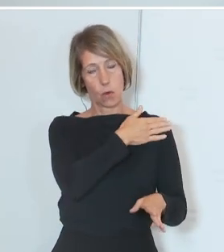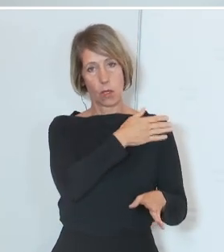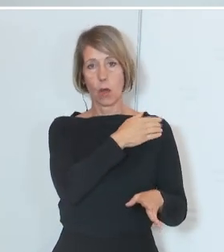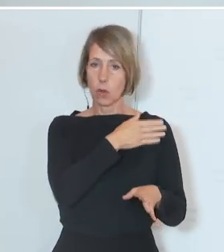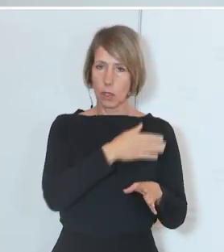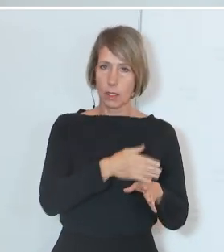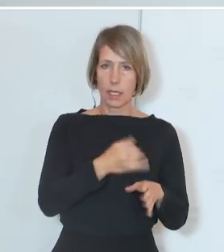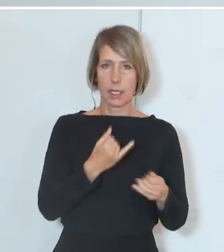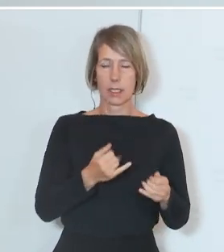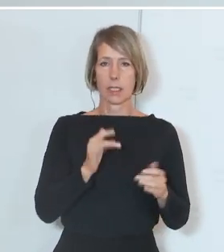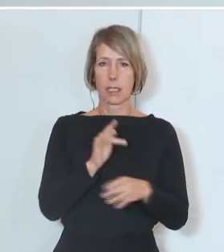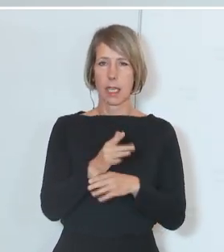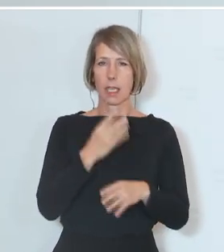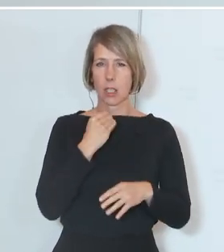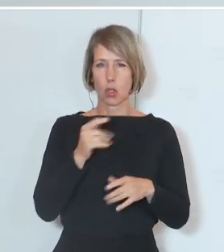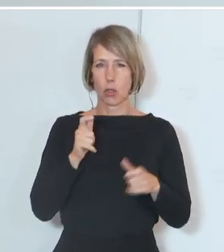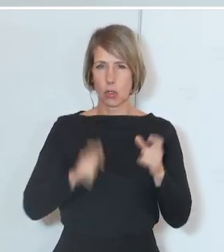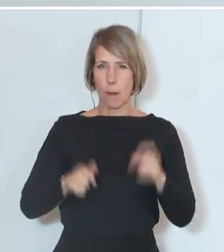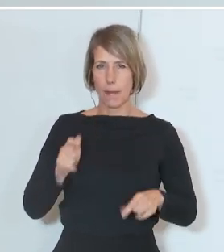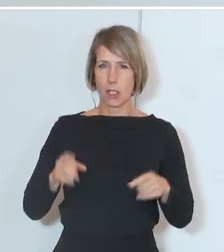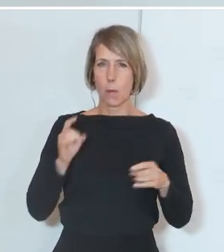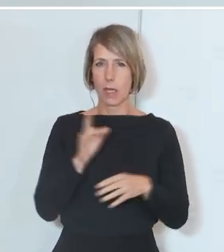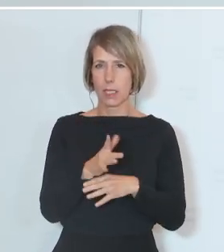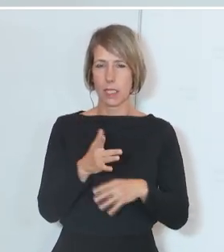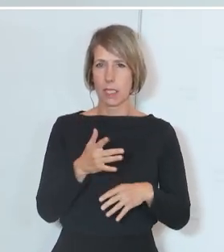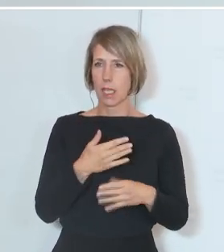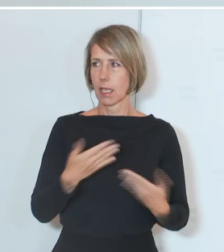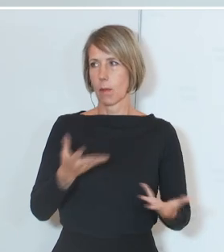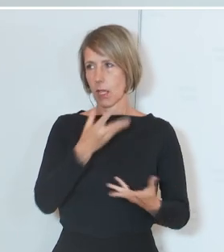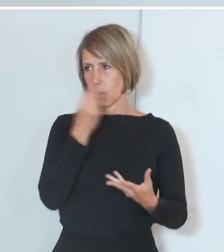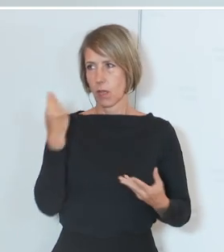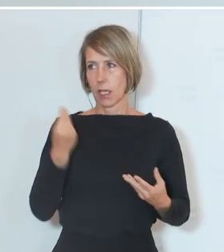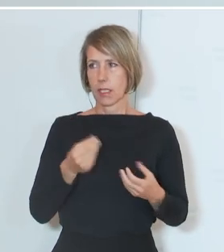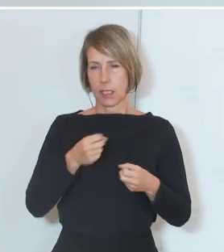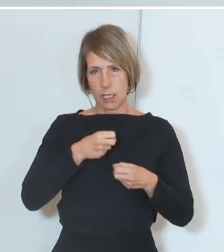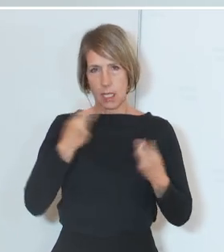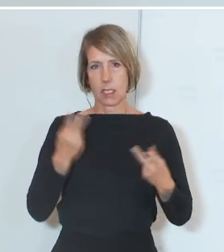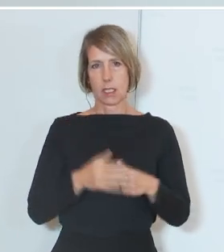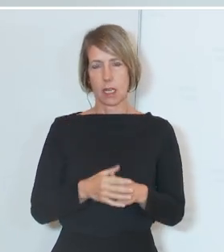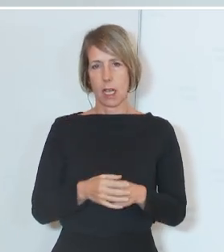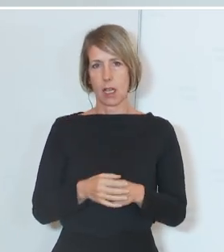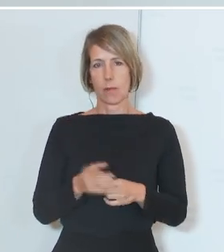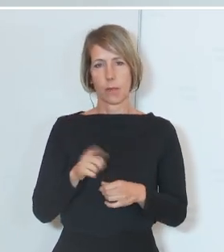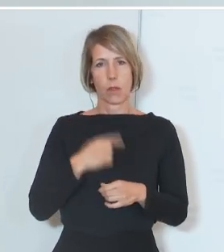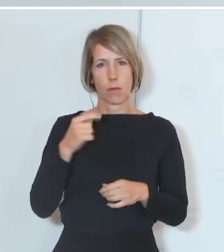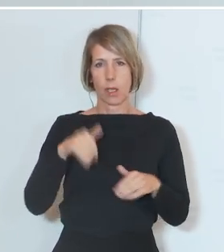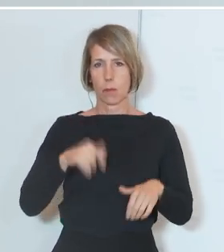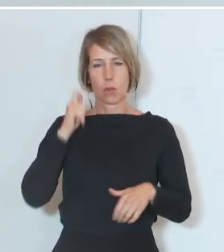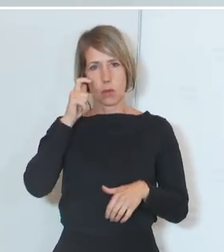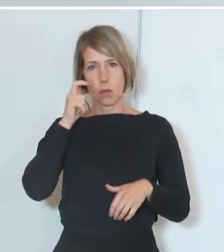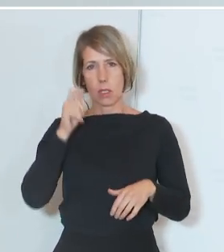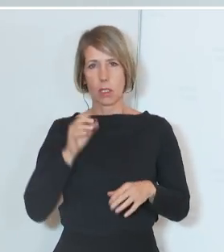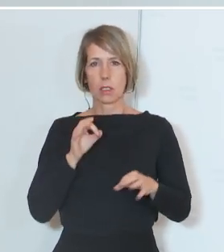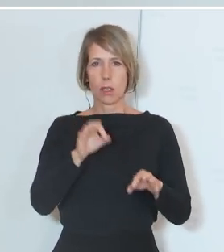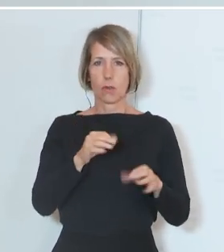gegen jüdische Menschen passiert ist, niemals vergessen und müssen gemeinsam dafür Sorge tragen, dass solche